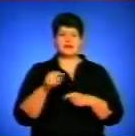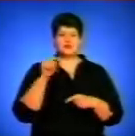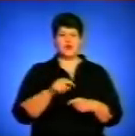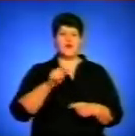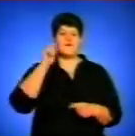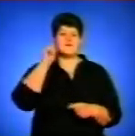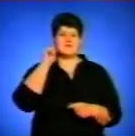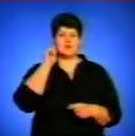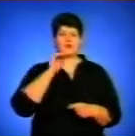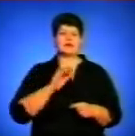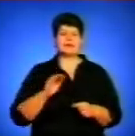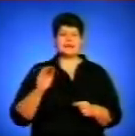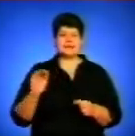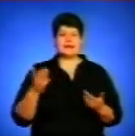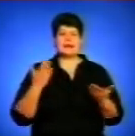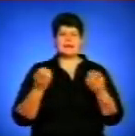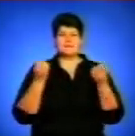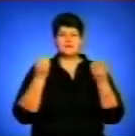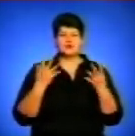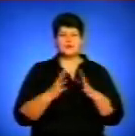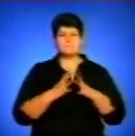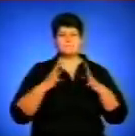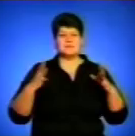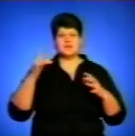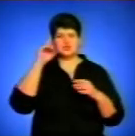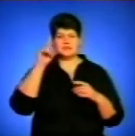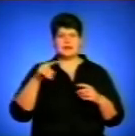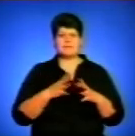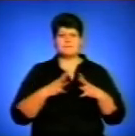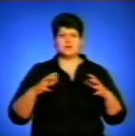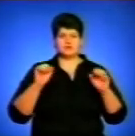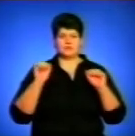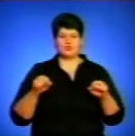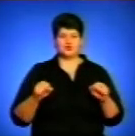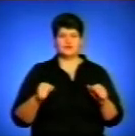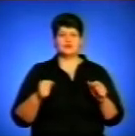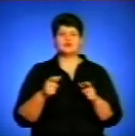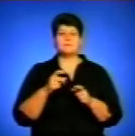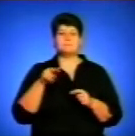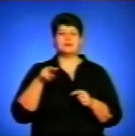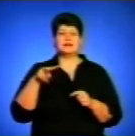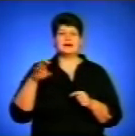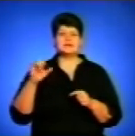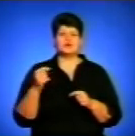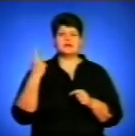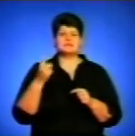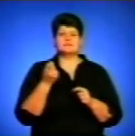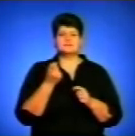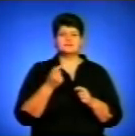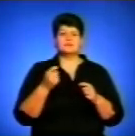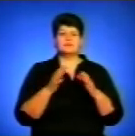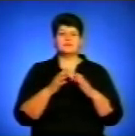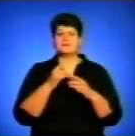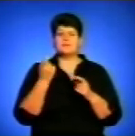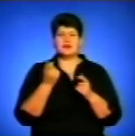як діти, але вони просто чуть більше знають і більше можуть. До слова, ПЛАСТ – одна із небагатьох громадських організацій, яка приймає